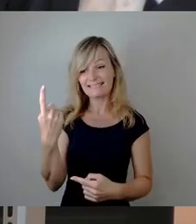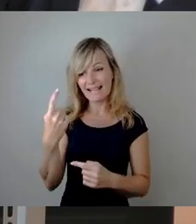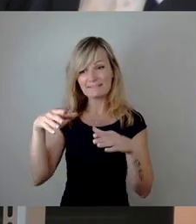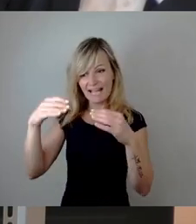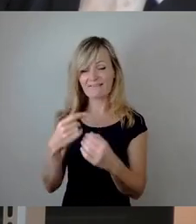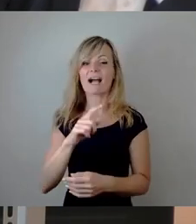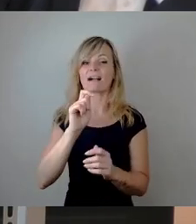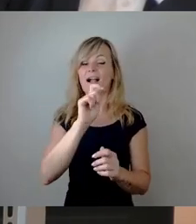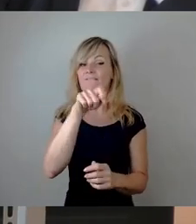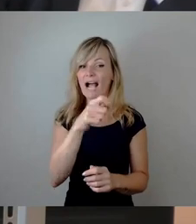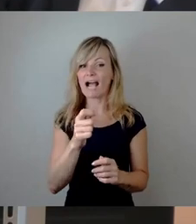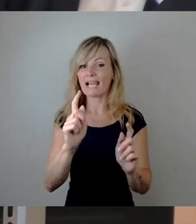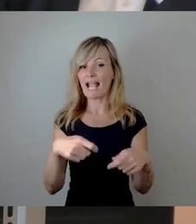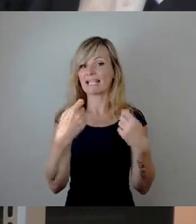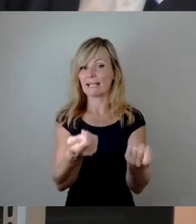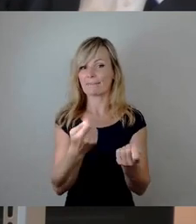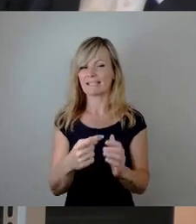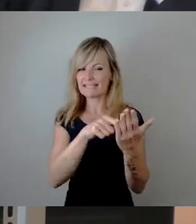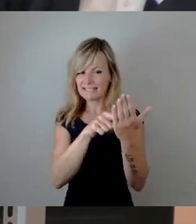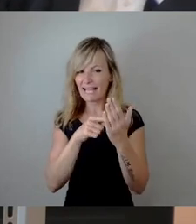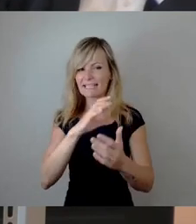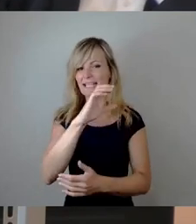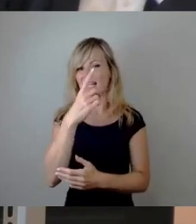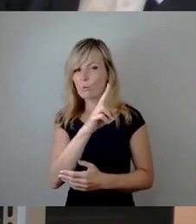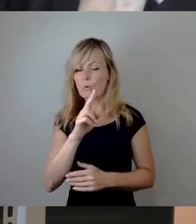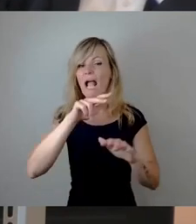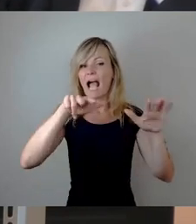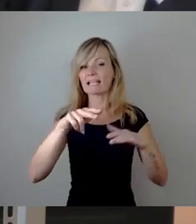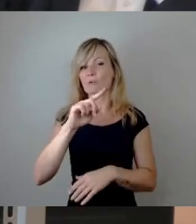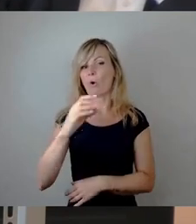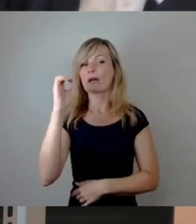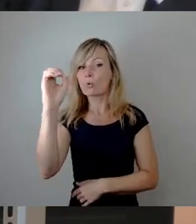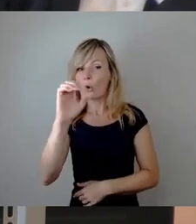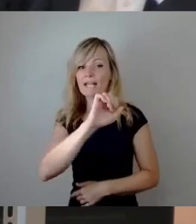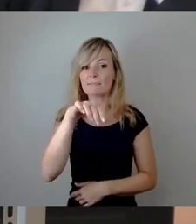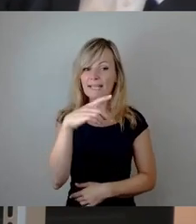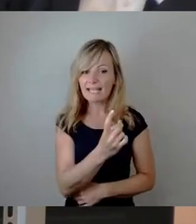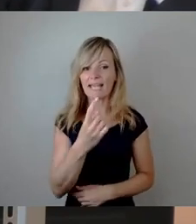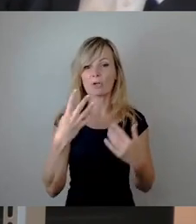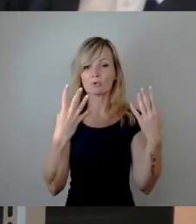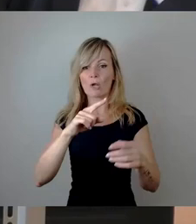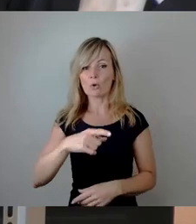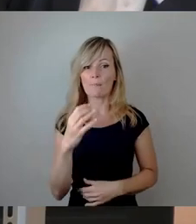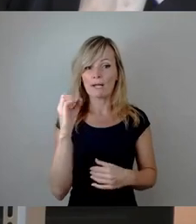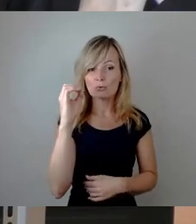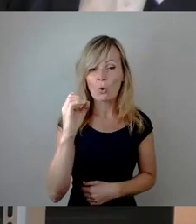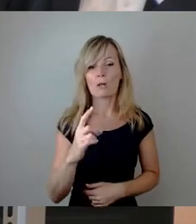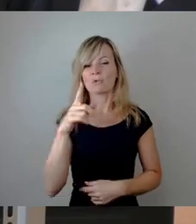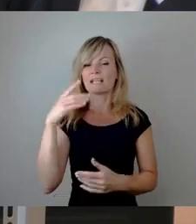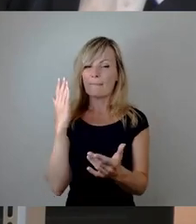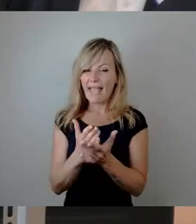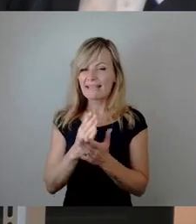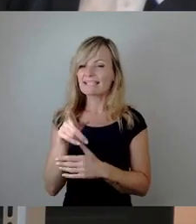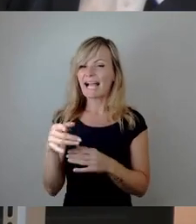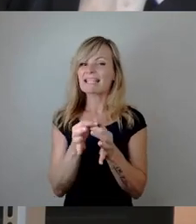dort gezeigt, CDU 18,0 und dann zum Beispiel auch sowas wie SPD 9,0. Und Sie haben am Ende den Satz gesagt,